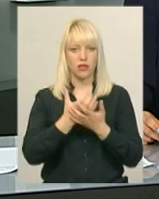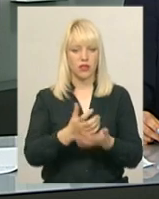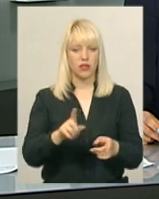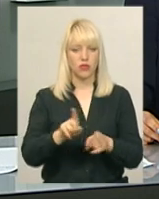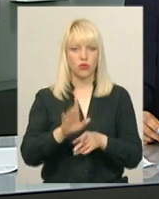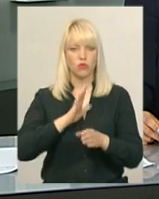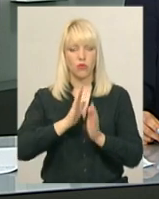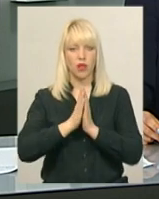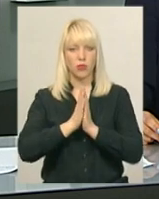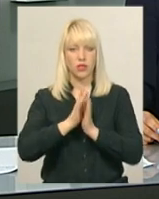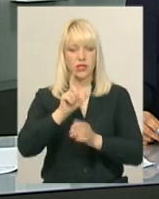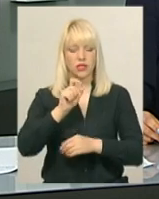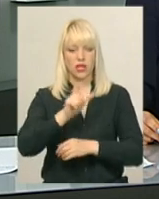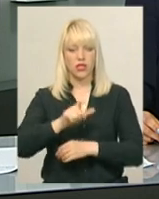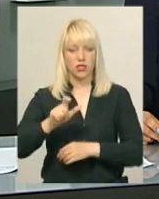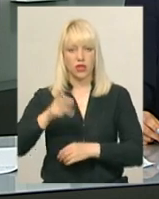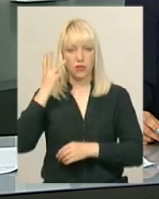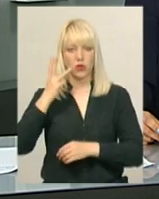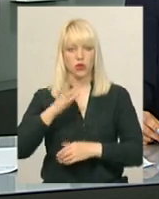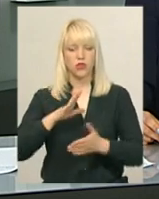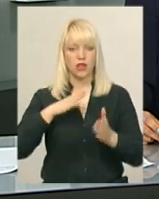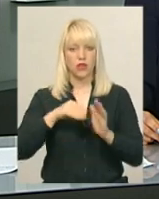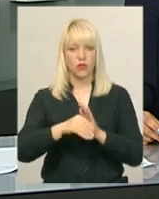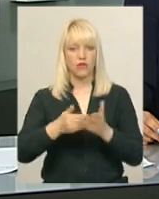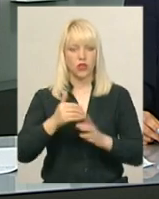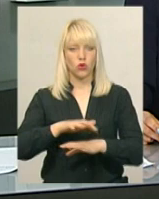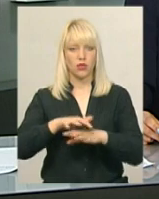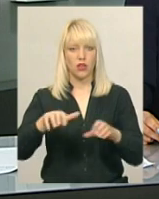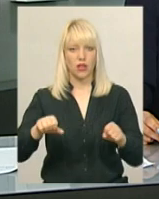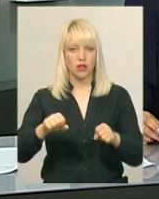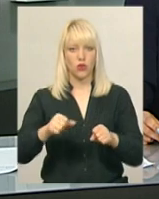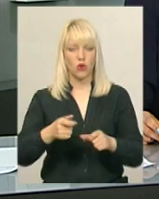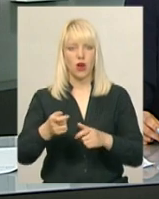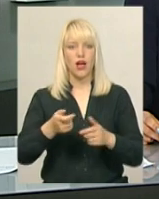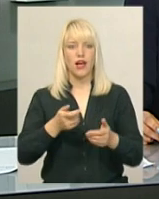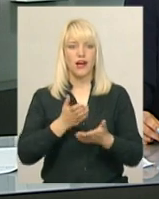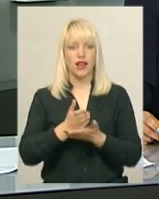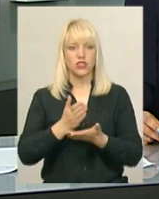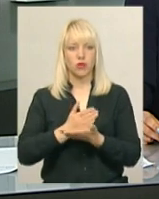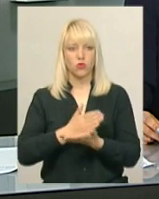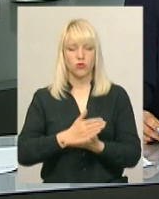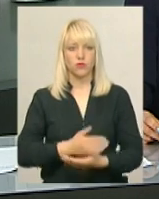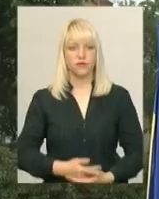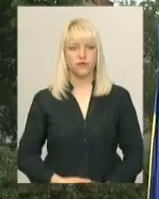жителями Хмельниччини, які загинули від тоталітарного режиму. Подробиці у сюжеті Дарини Денисенко.